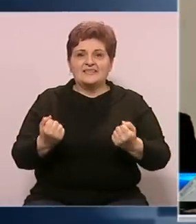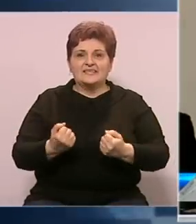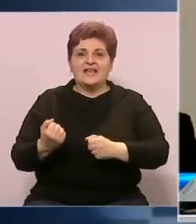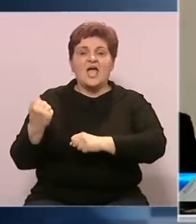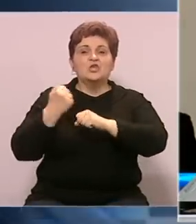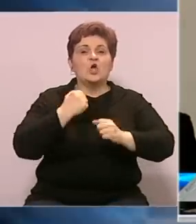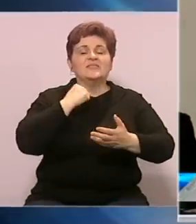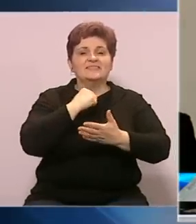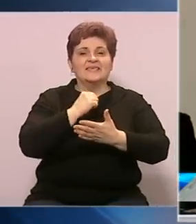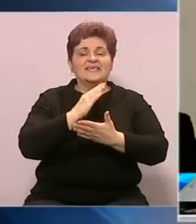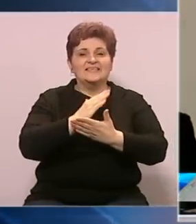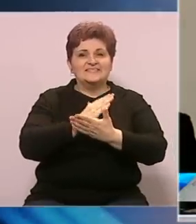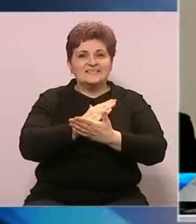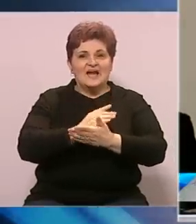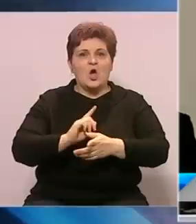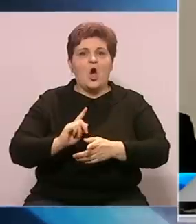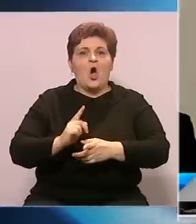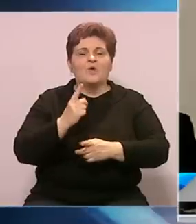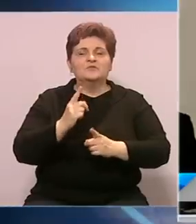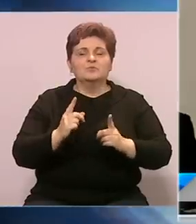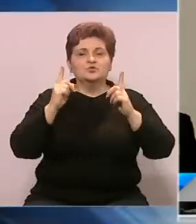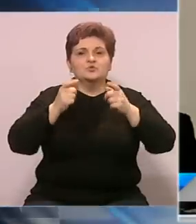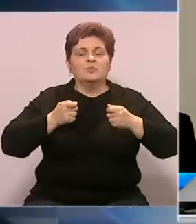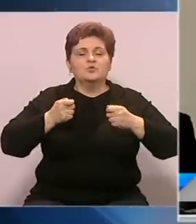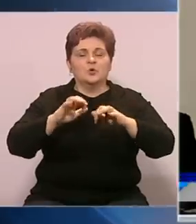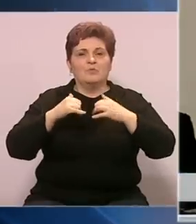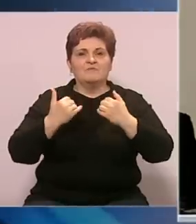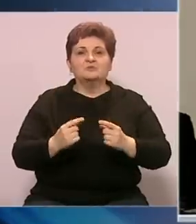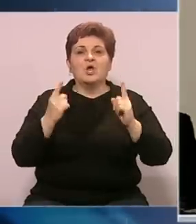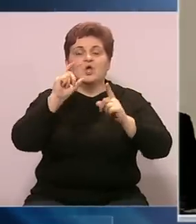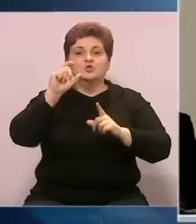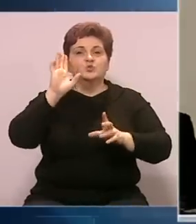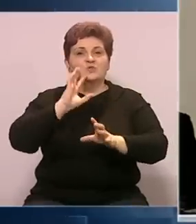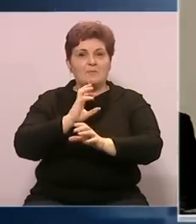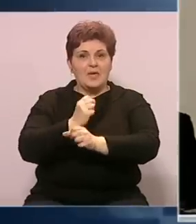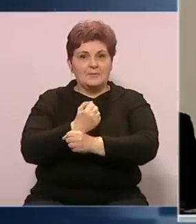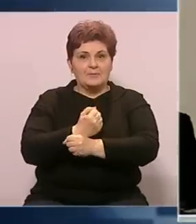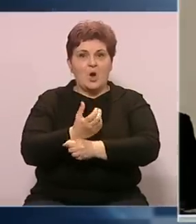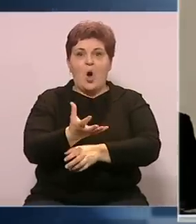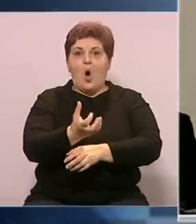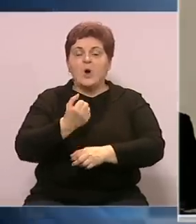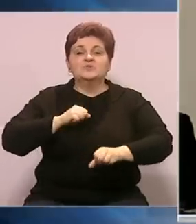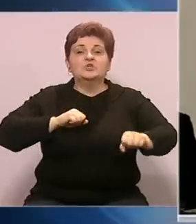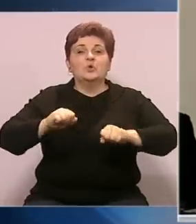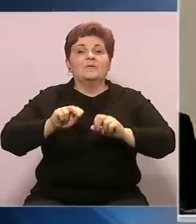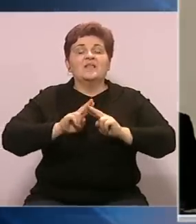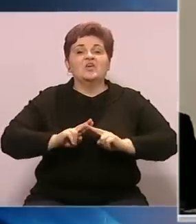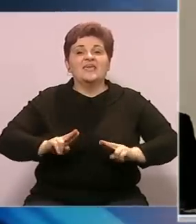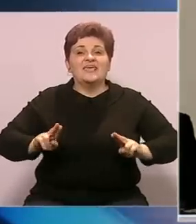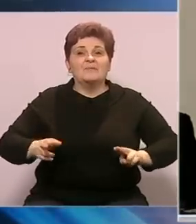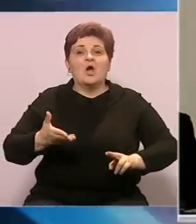donijeti zakone, zakon o Visokom sudbenom i tuštenjskom vijeću, zakon o sudovima Bosne i Hercegovine, o oduzimanju i upravljanju imovinom